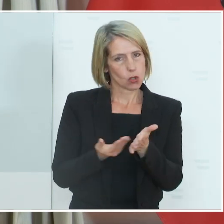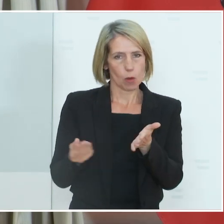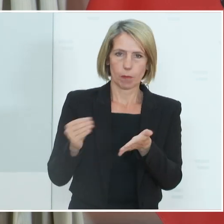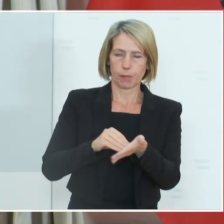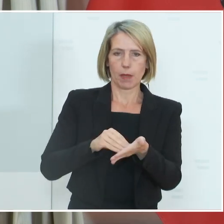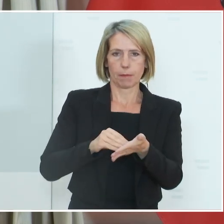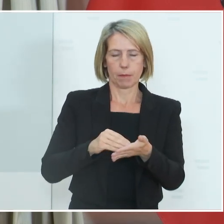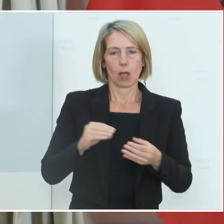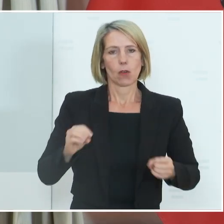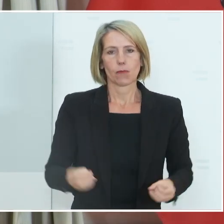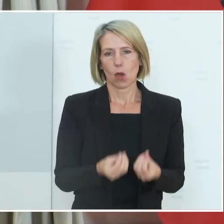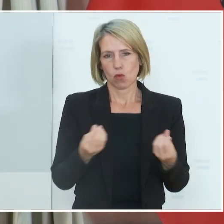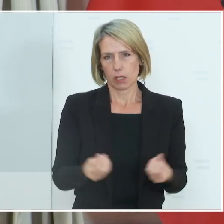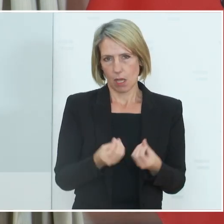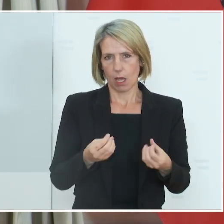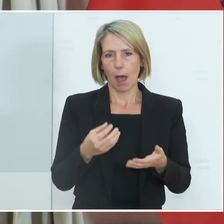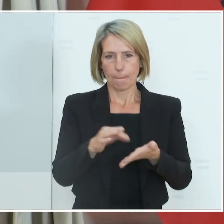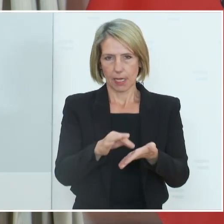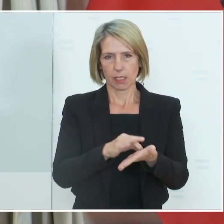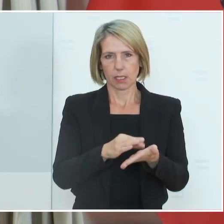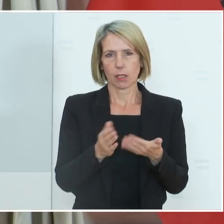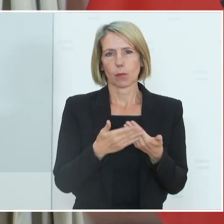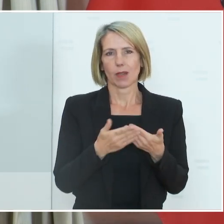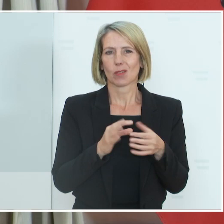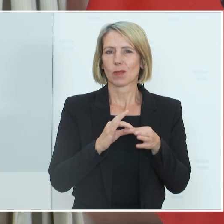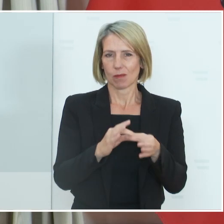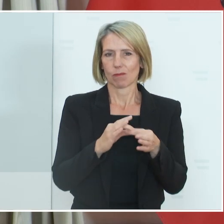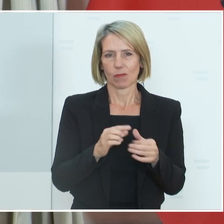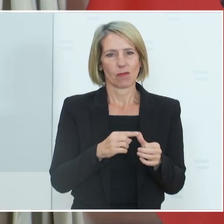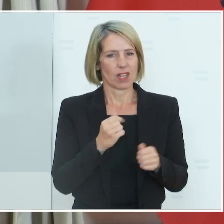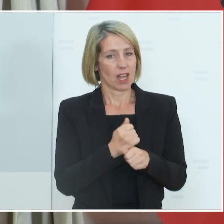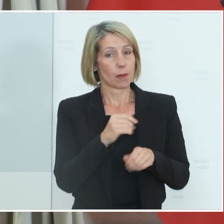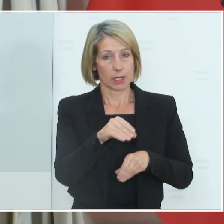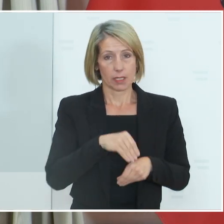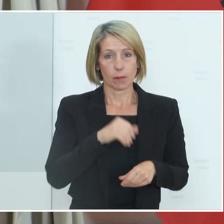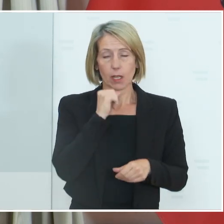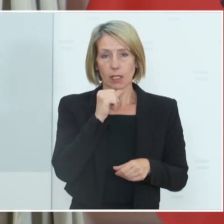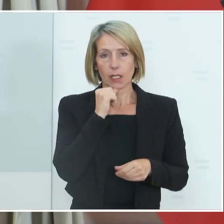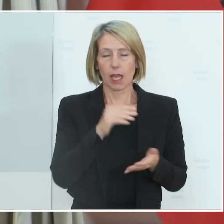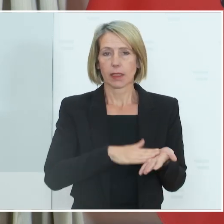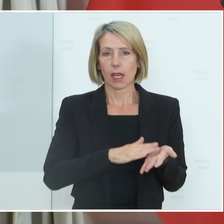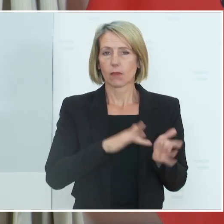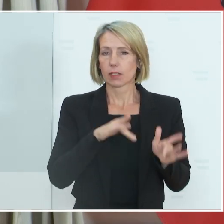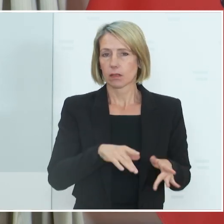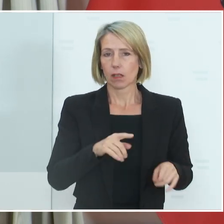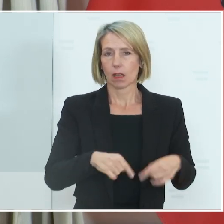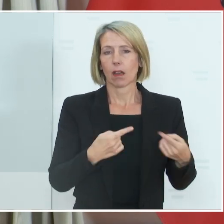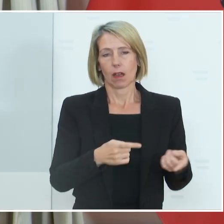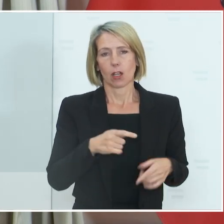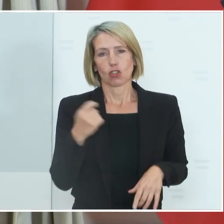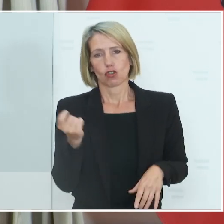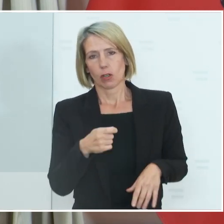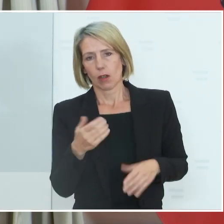Verursacherprinzip gilt hier, also wenn zum Beispiel ein Arbeitnehmer, eine Arbeitnehmerin keinen Nachweis mitführen würde, dann wäre die Strafe